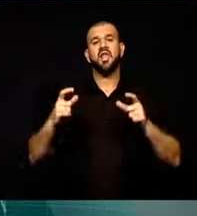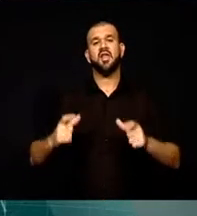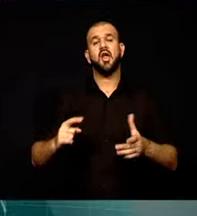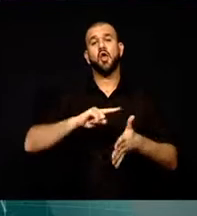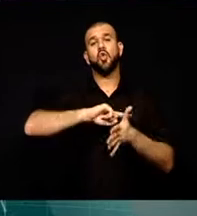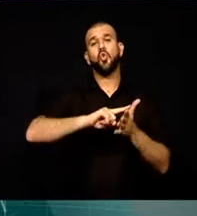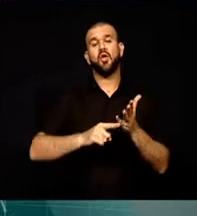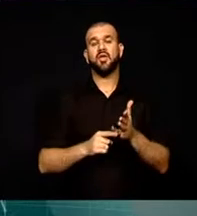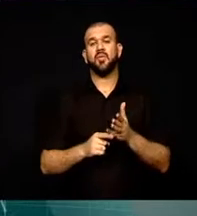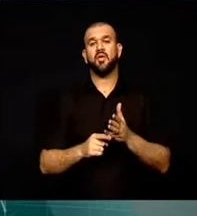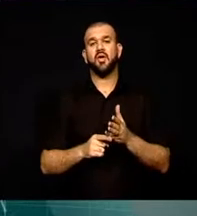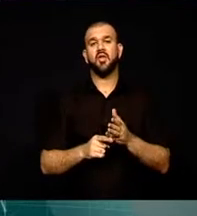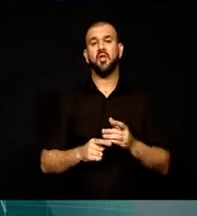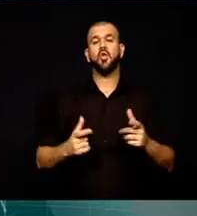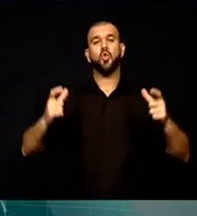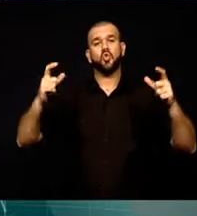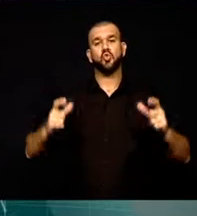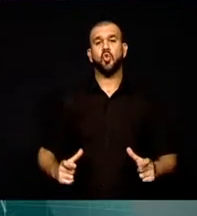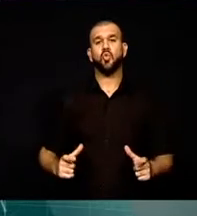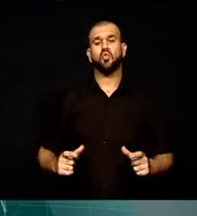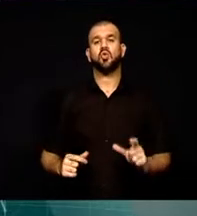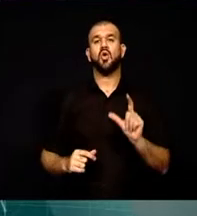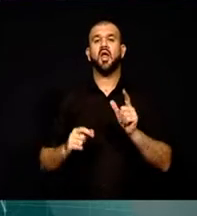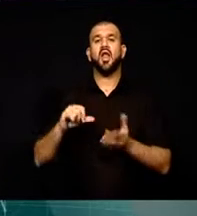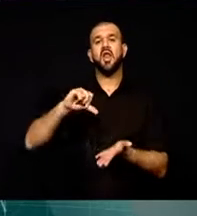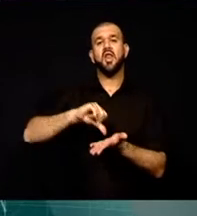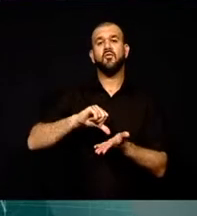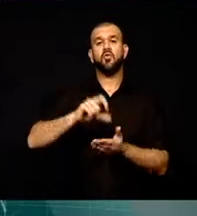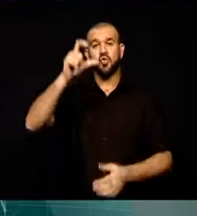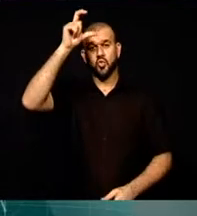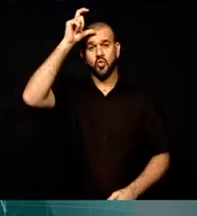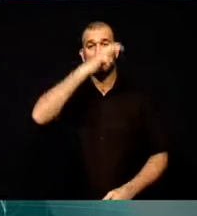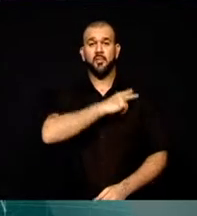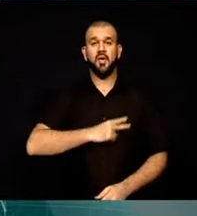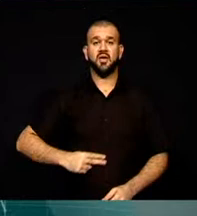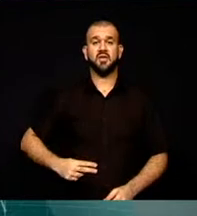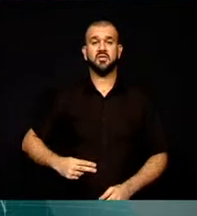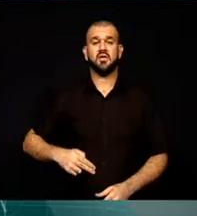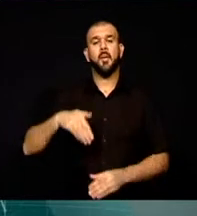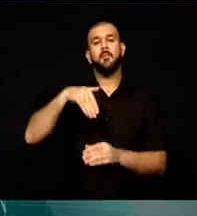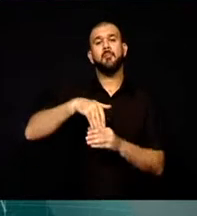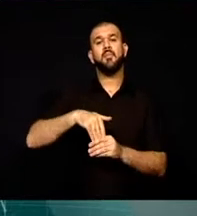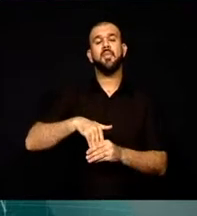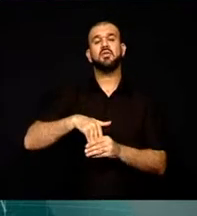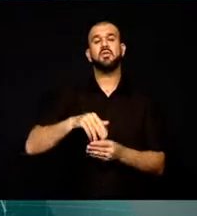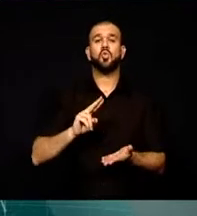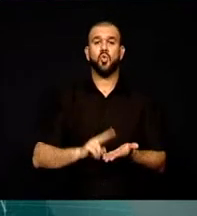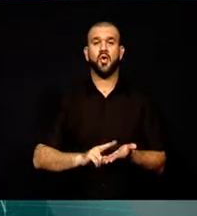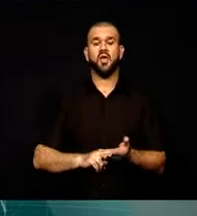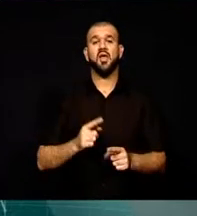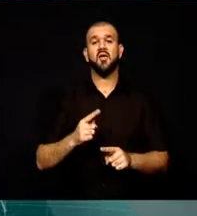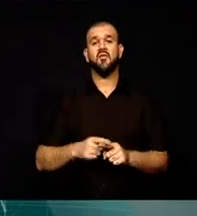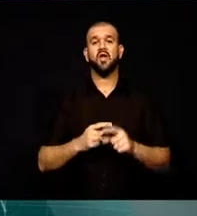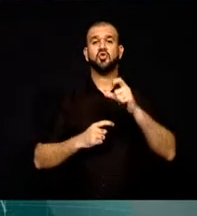Yerel Yönetimler Sorumlusu, Lefkoşa Türk Belediyesi Meclis Üyeliği ve